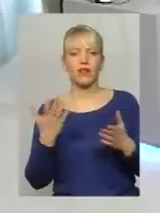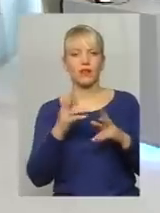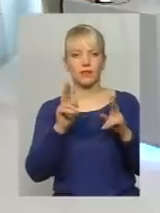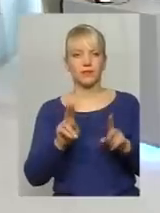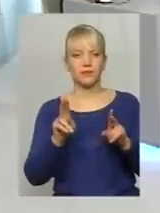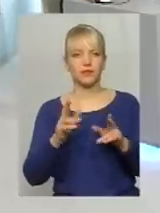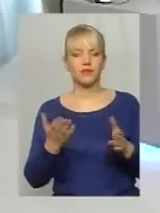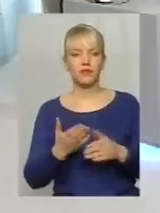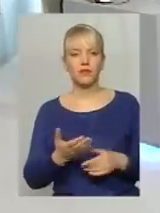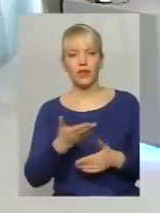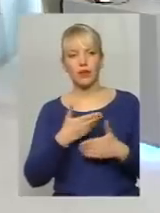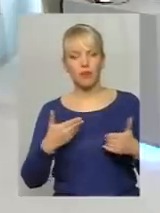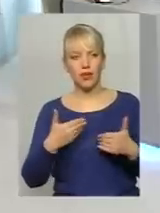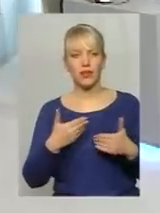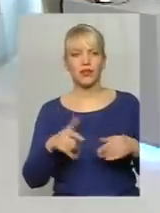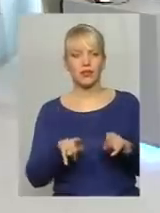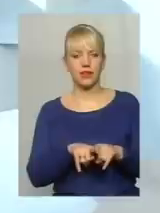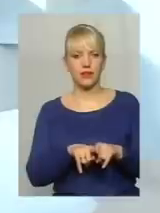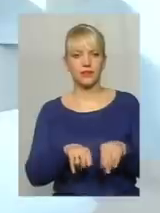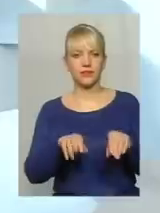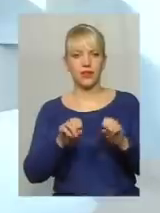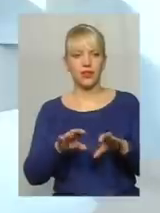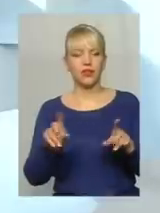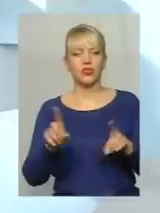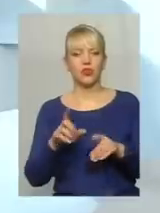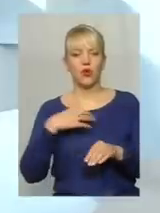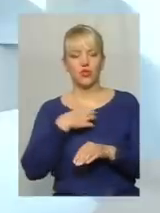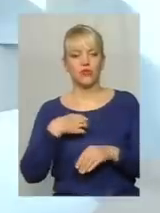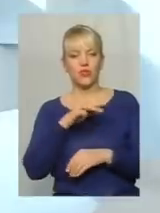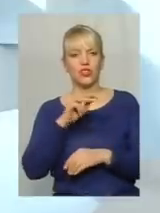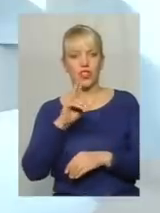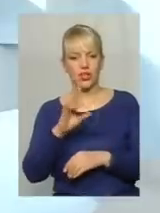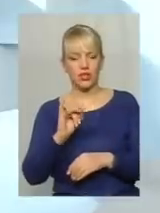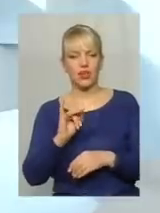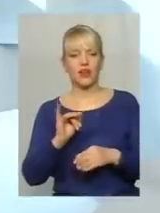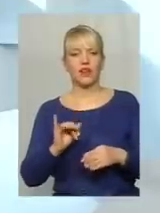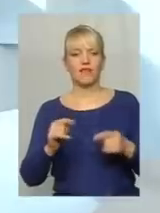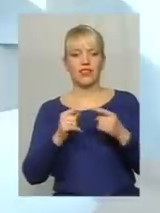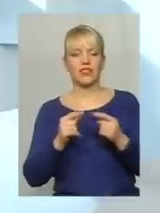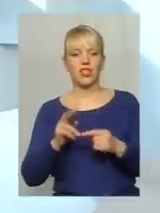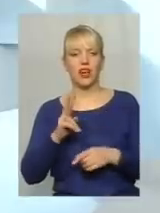Ми пішли тим принципом, що основні жеки визначили як лотами.